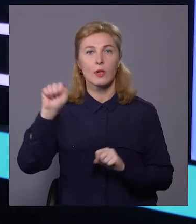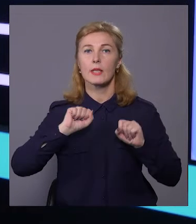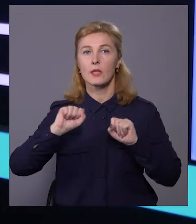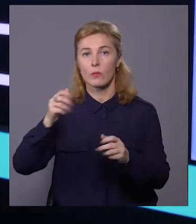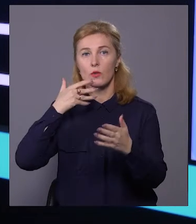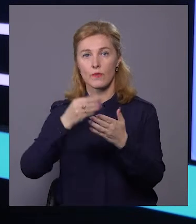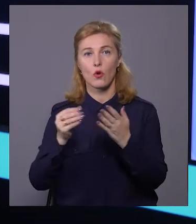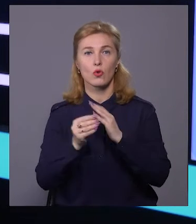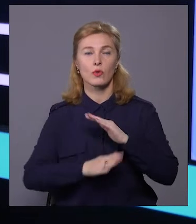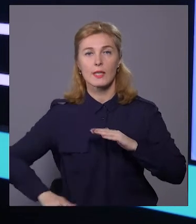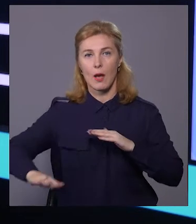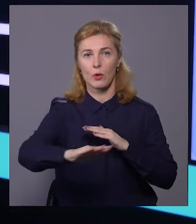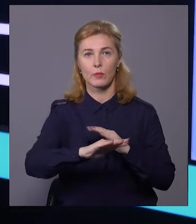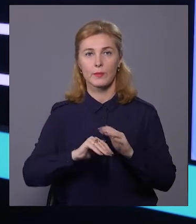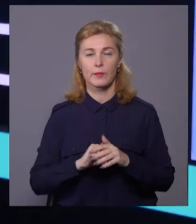захистимо свою землю.